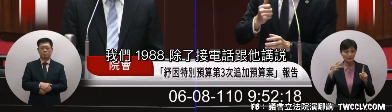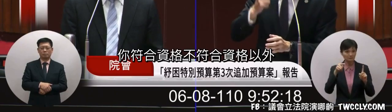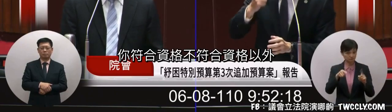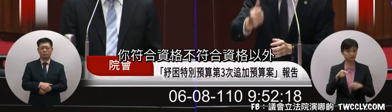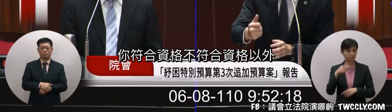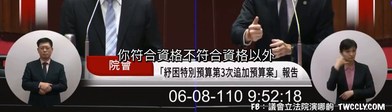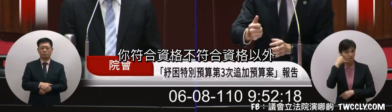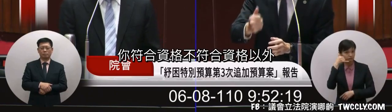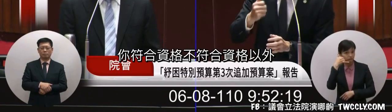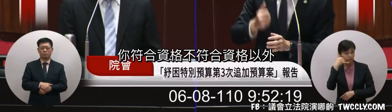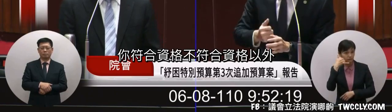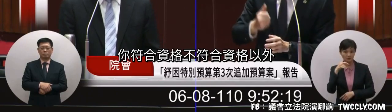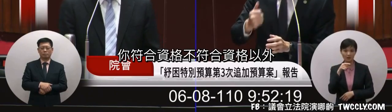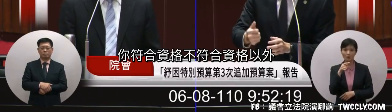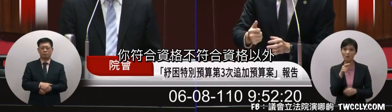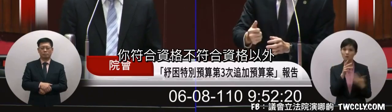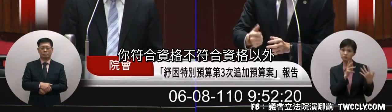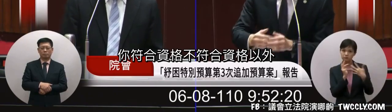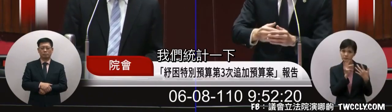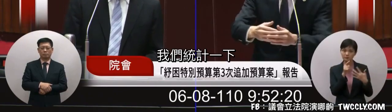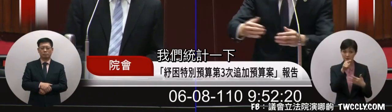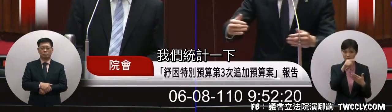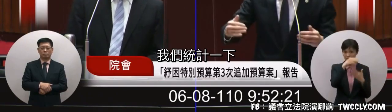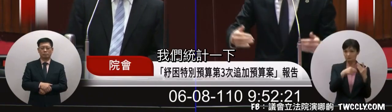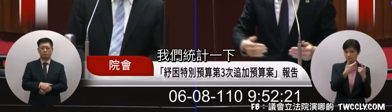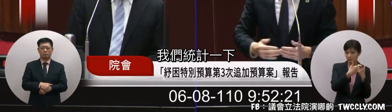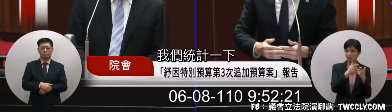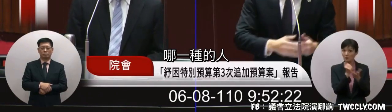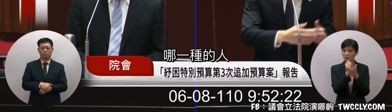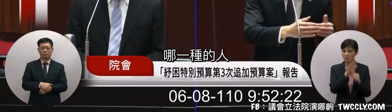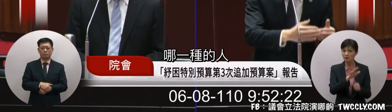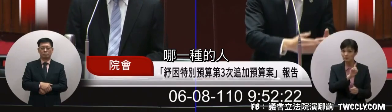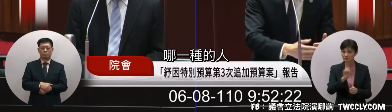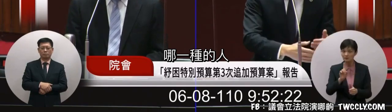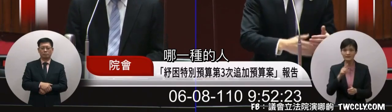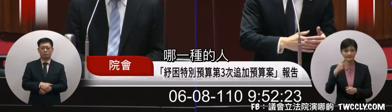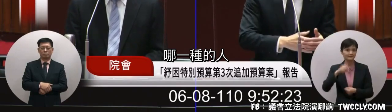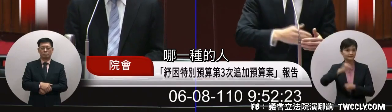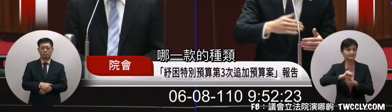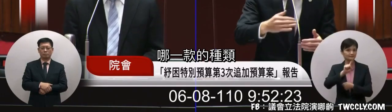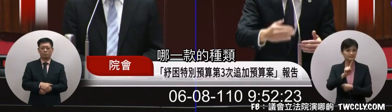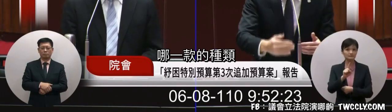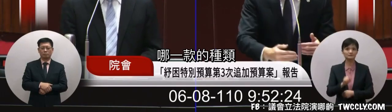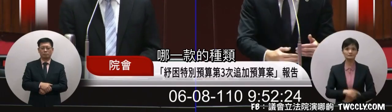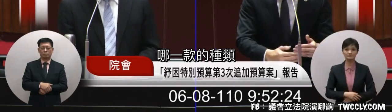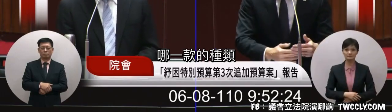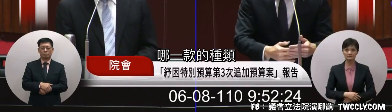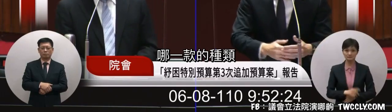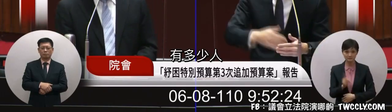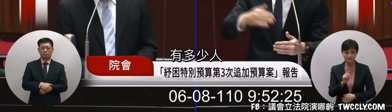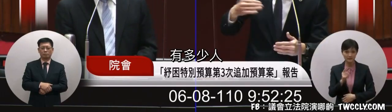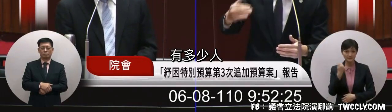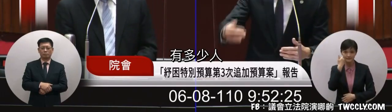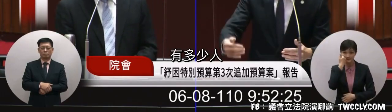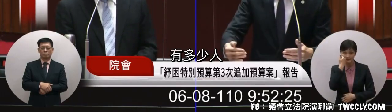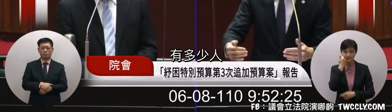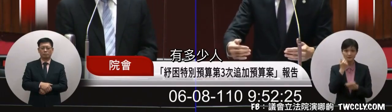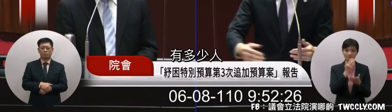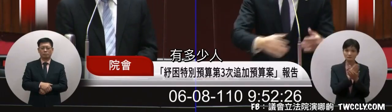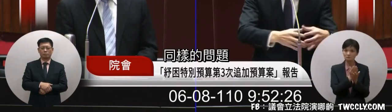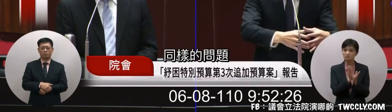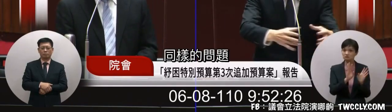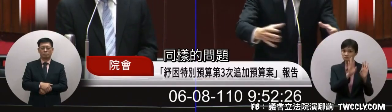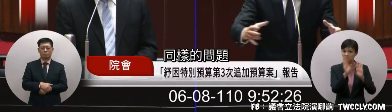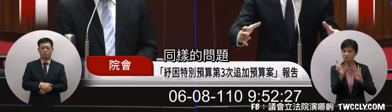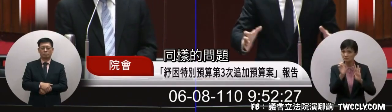跟他說你有負責主席沒有負責主席以外我們統計一下每一種人每一種種類有多多